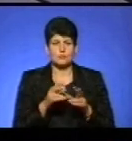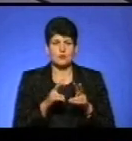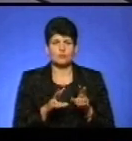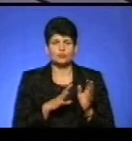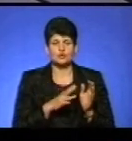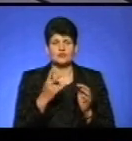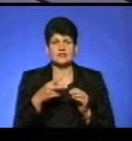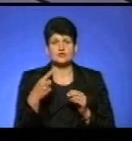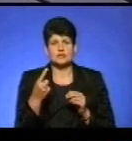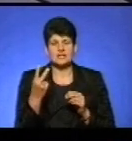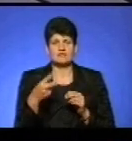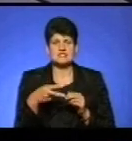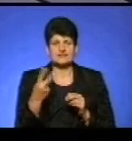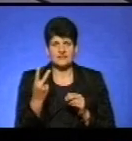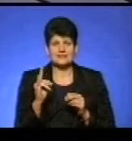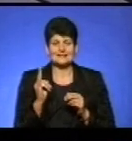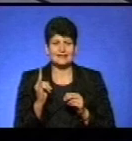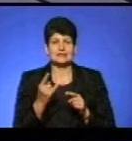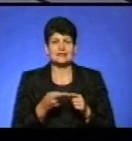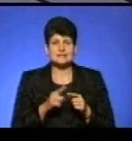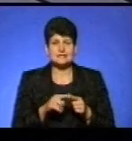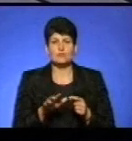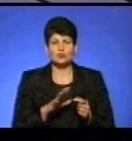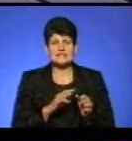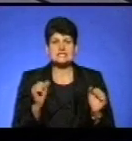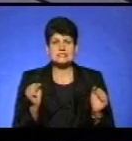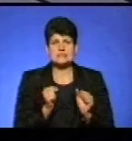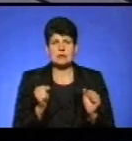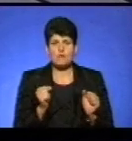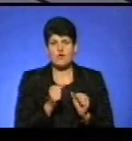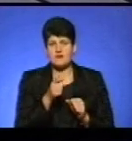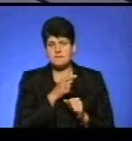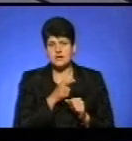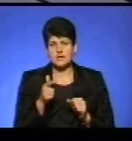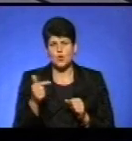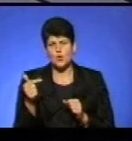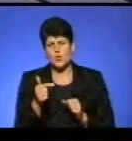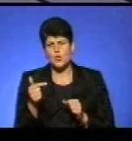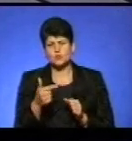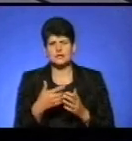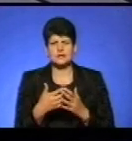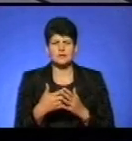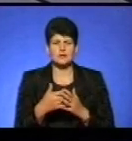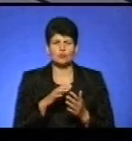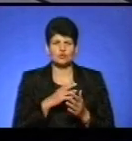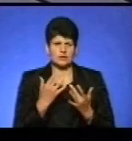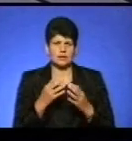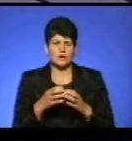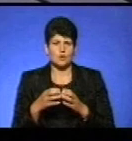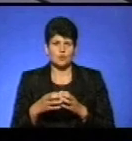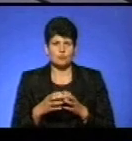було 21-22 дитини, і це були якраз зимовий період, це десь грудень, там було декілька груп,